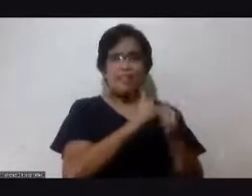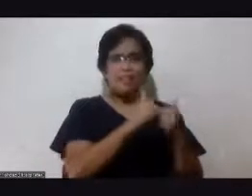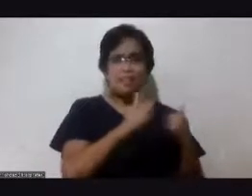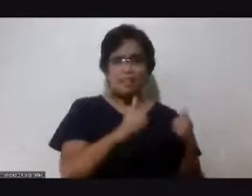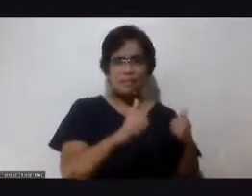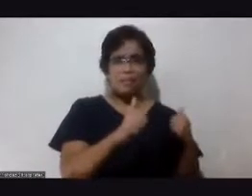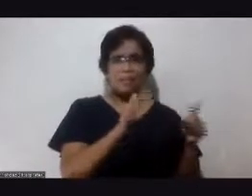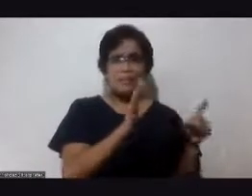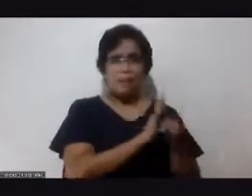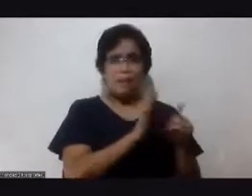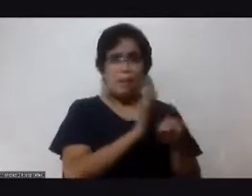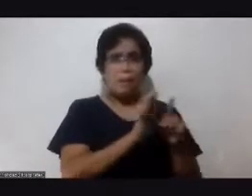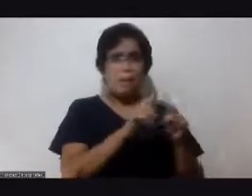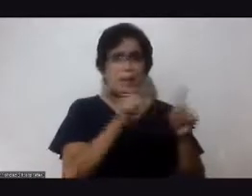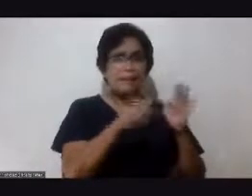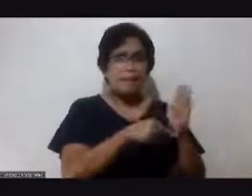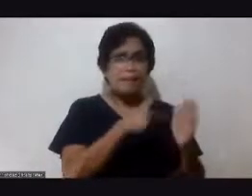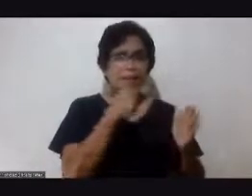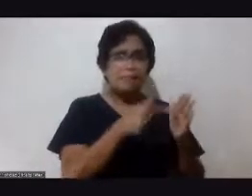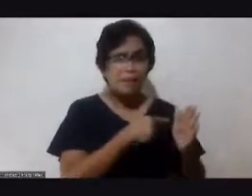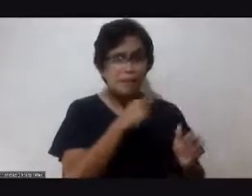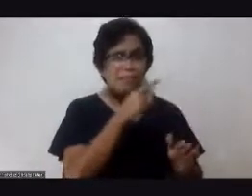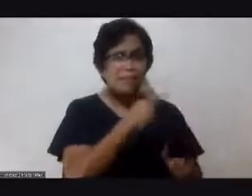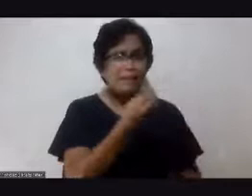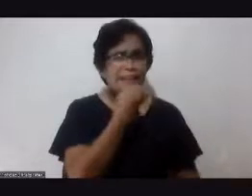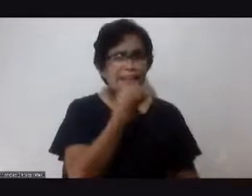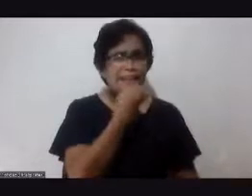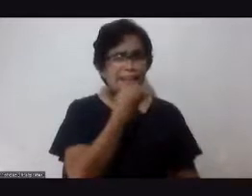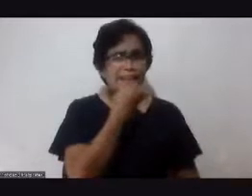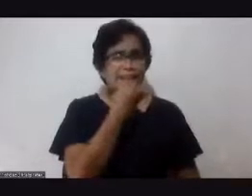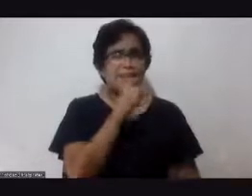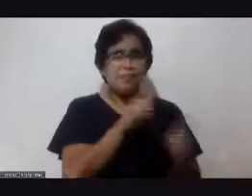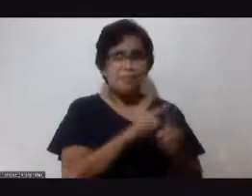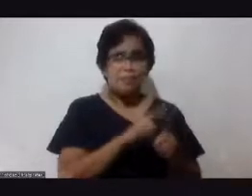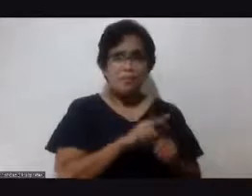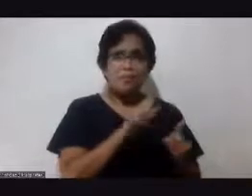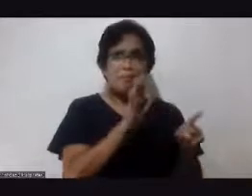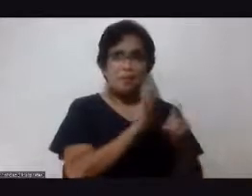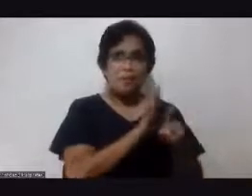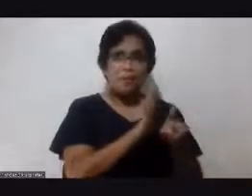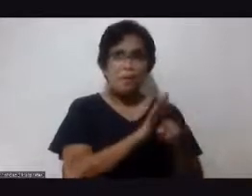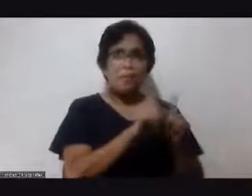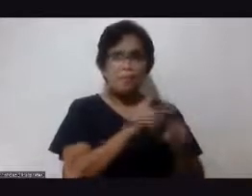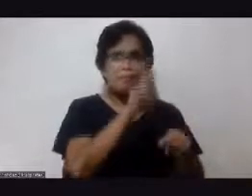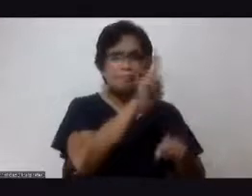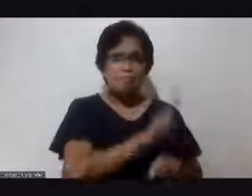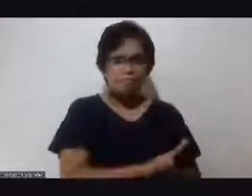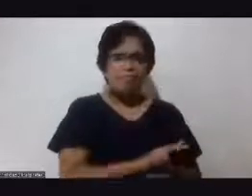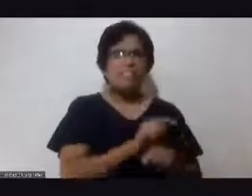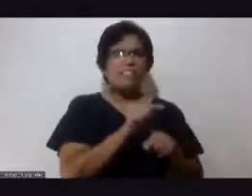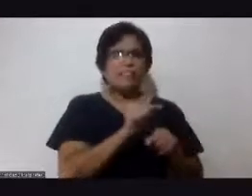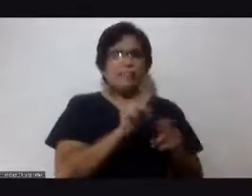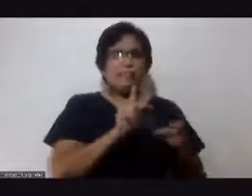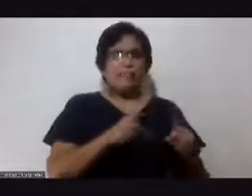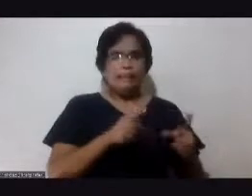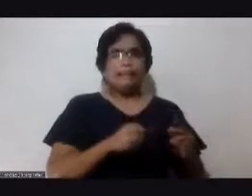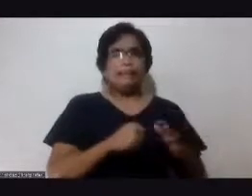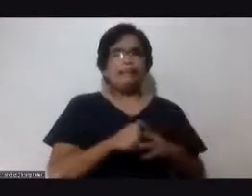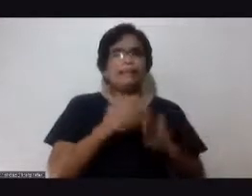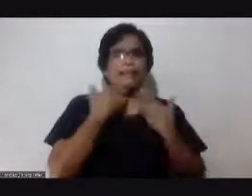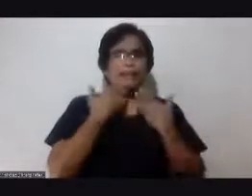bawal pero minsan nakakakain din po ako ng bawal pero mas madalas sumusumpong thank you po